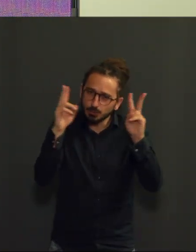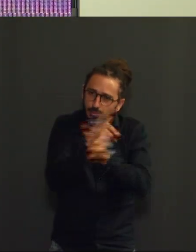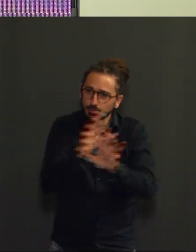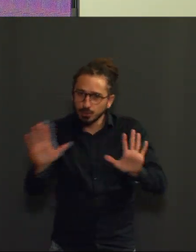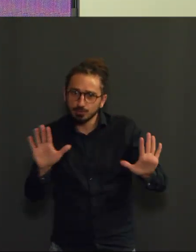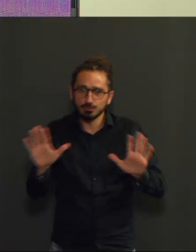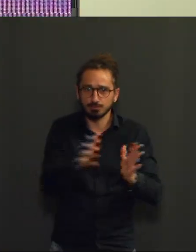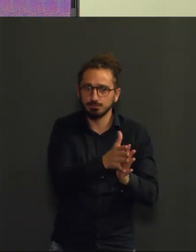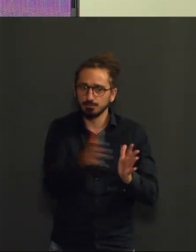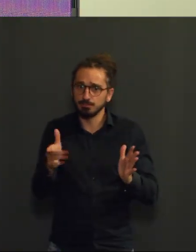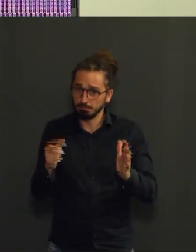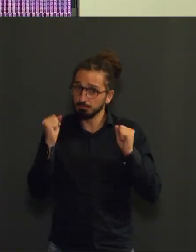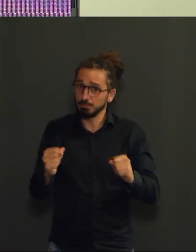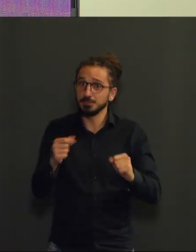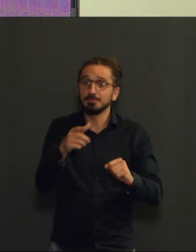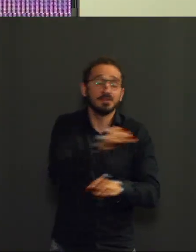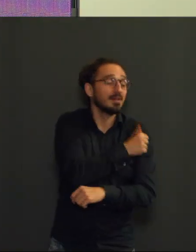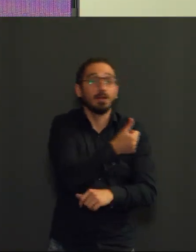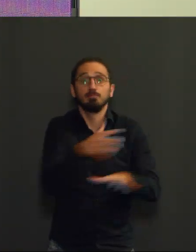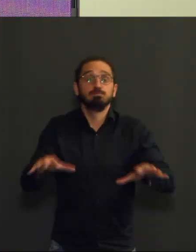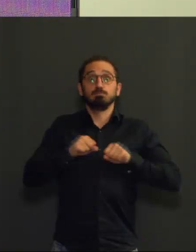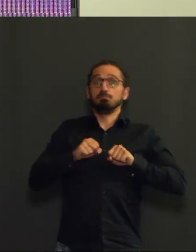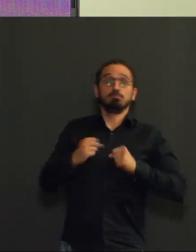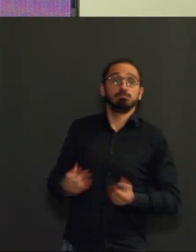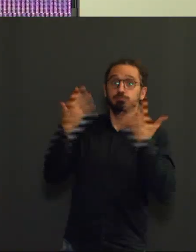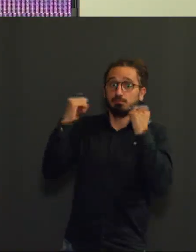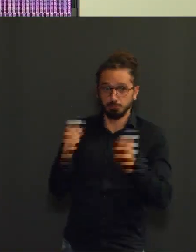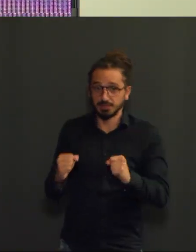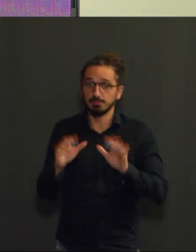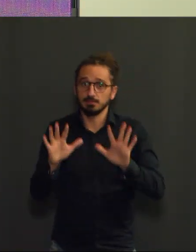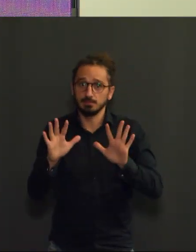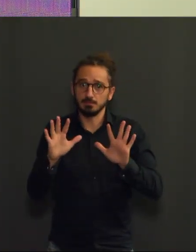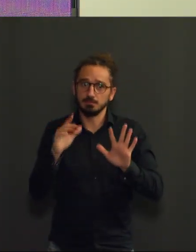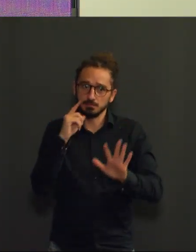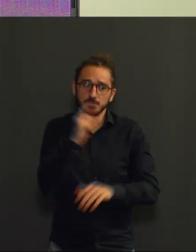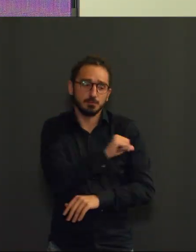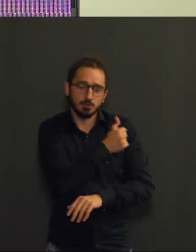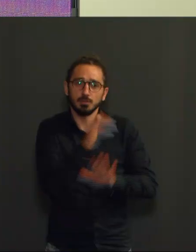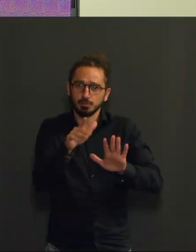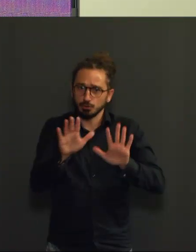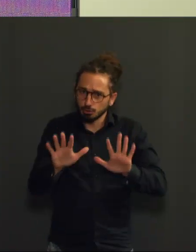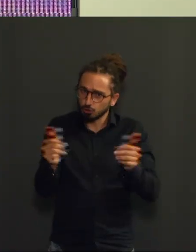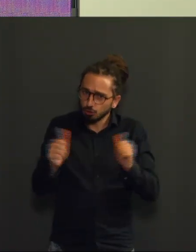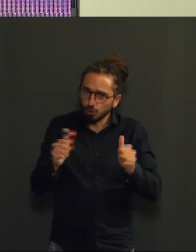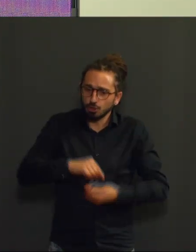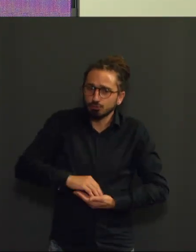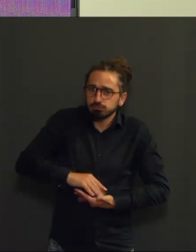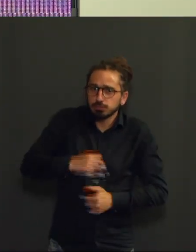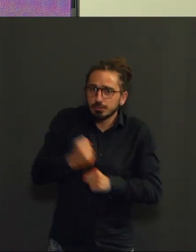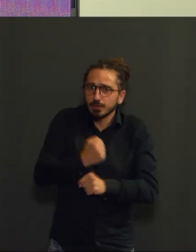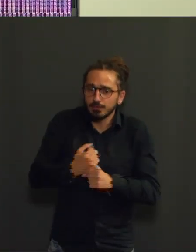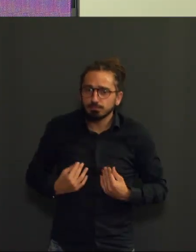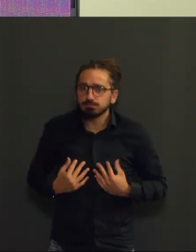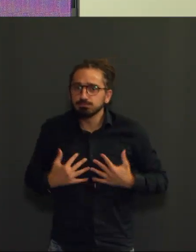un peu de temps au vaccin pour qu'il vous accorde une bonne protection. Et les précautions à prendre, vous les connaissez, elles n'ont pas changé.